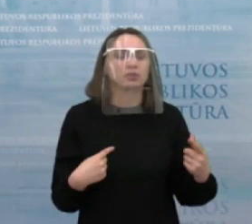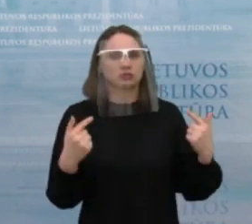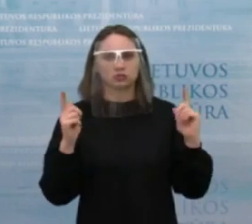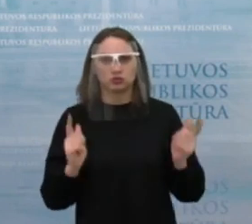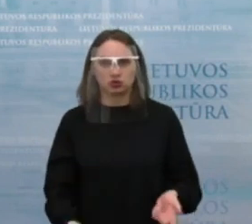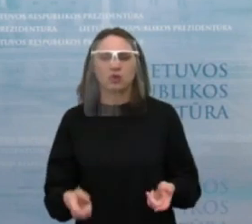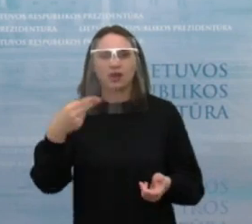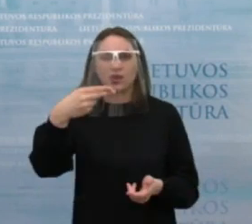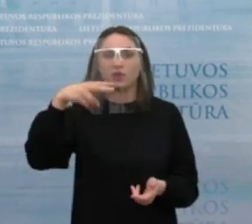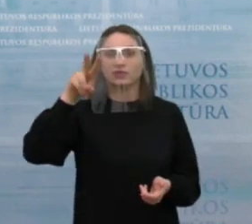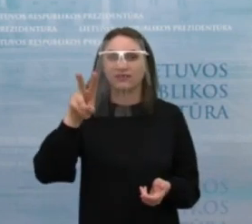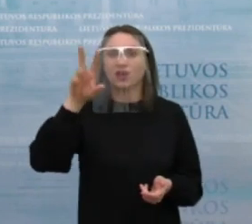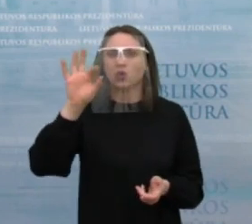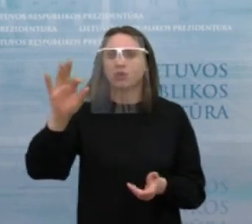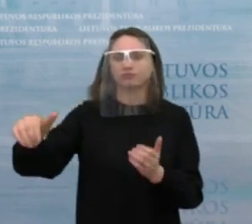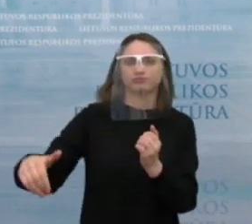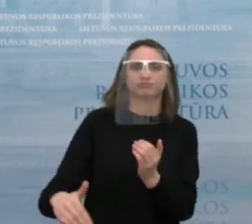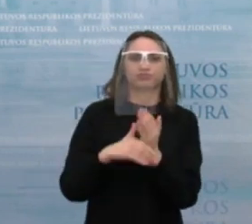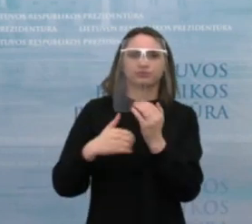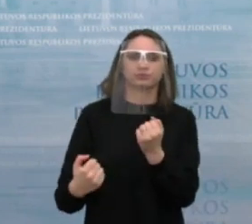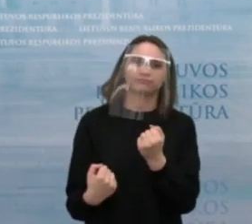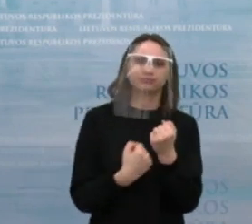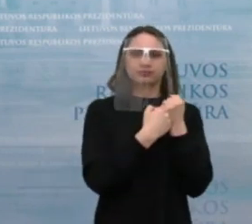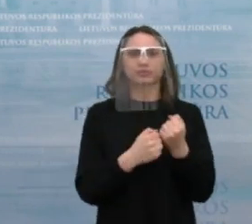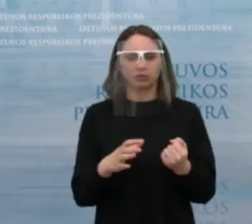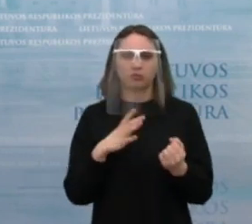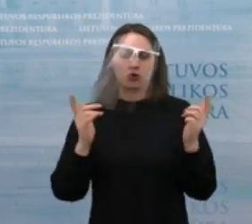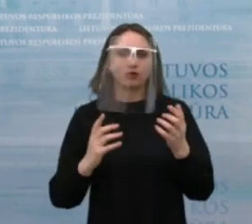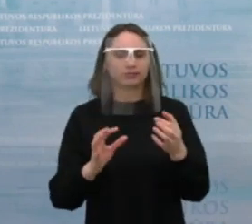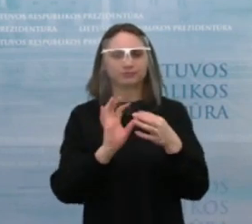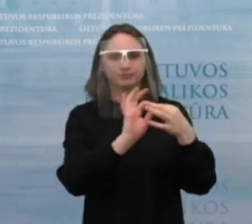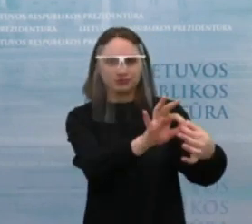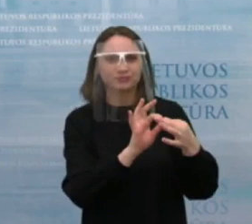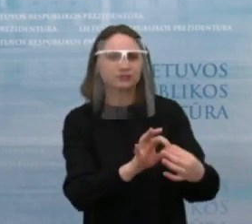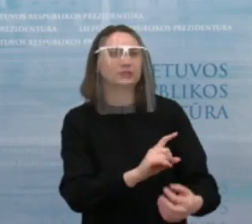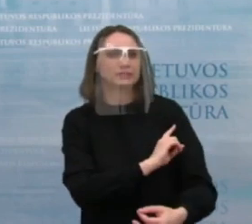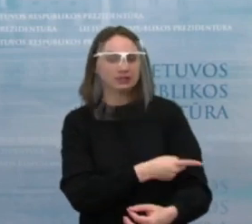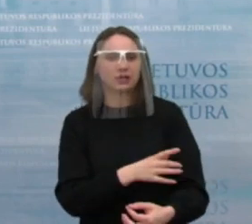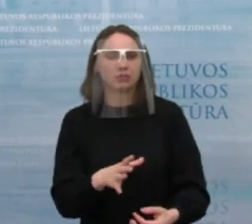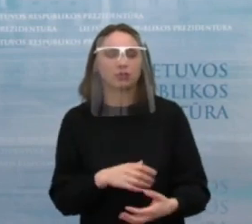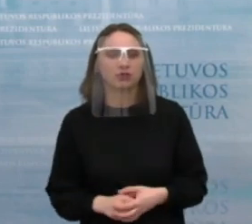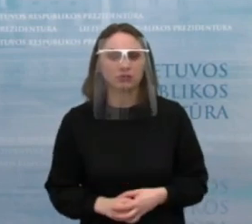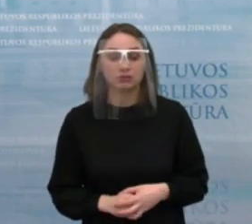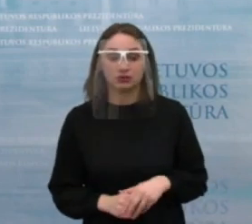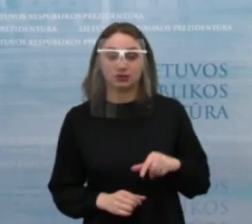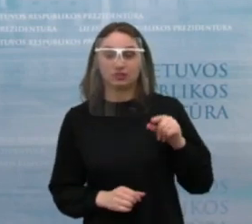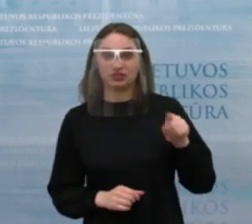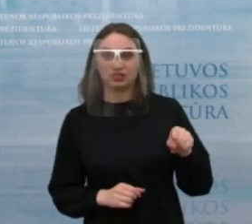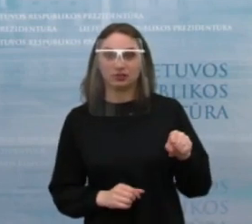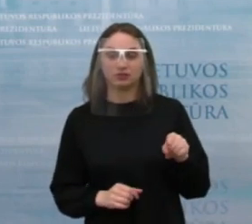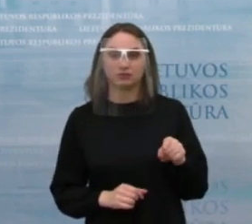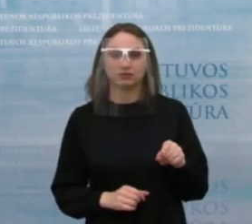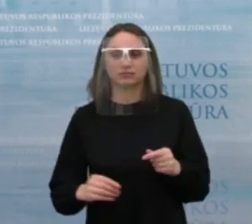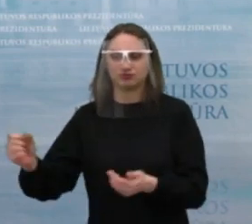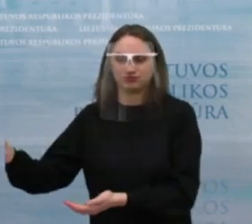stipriai remtis nevyriausybinėmis organizacijomis ir tas bendradarbiavimas buvo labai tamprus. Ir šita priemonė konkrečiai buvo skirta